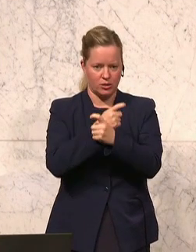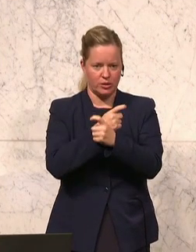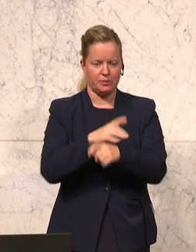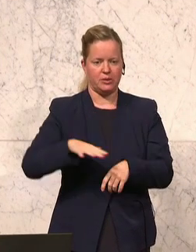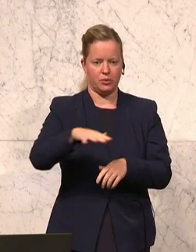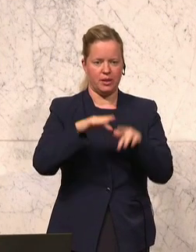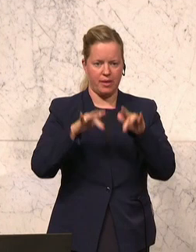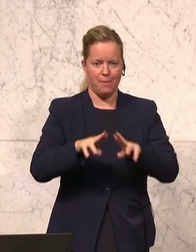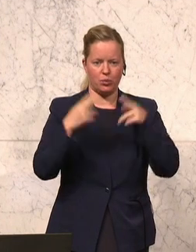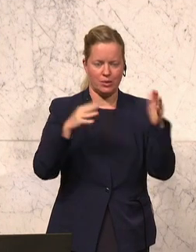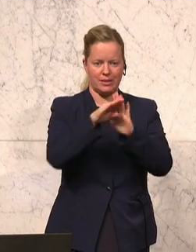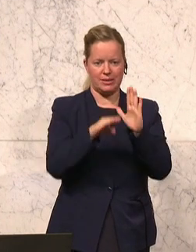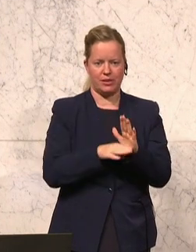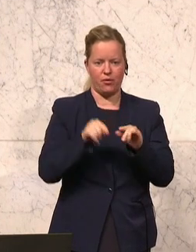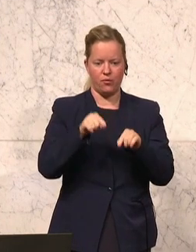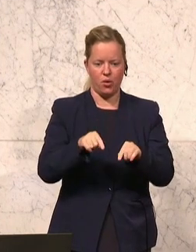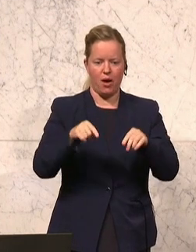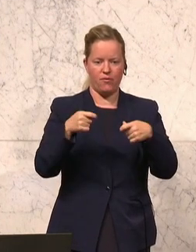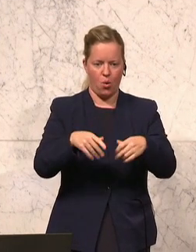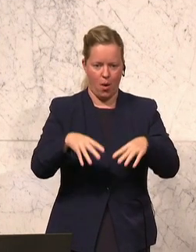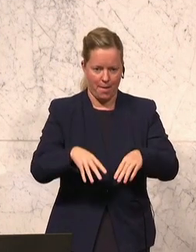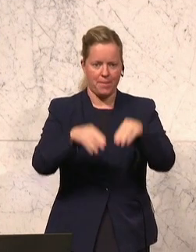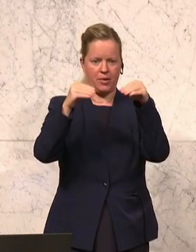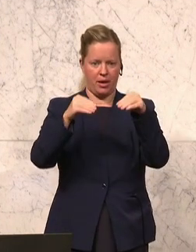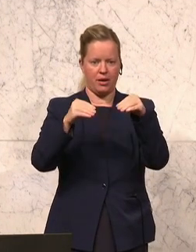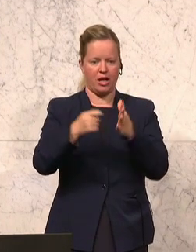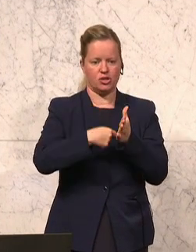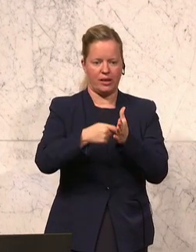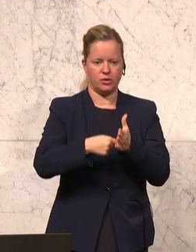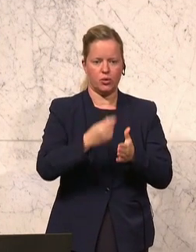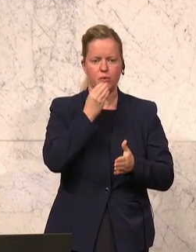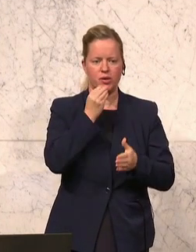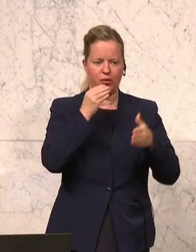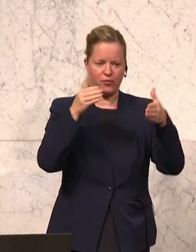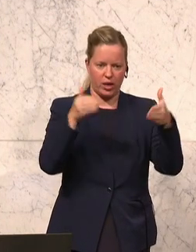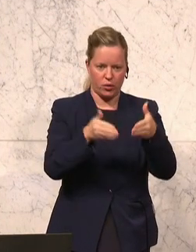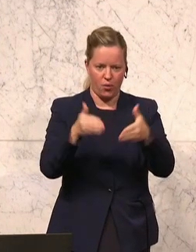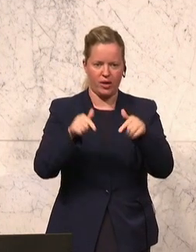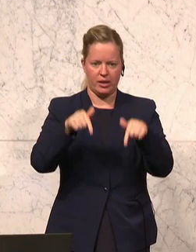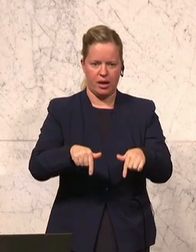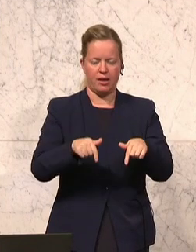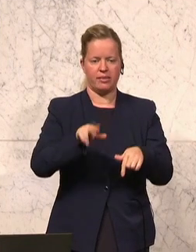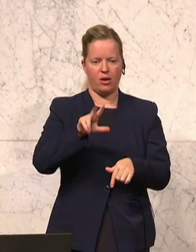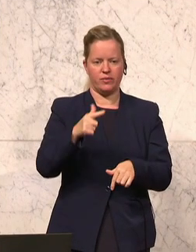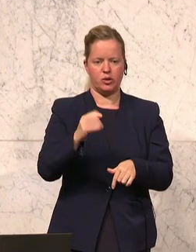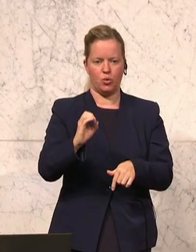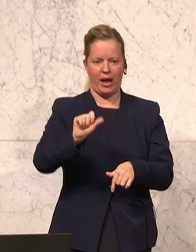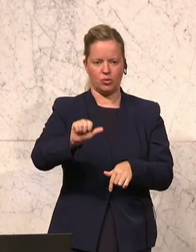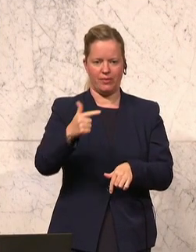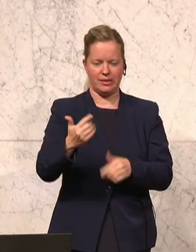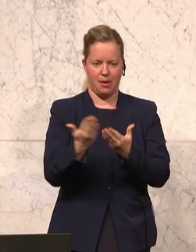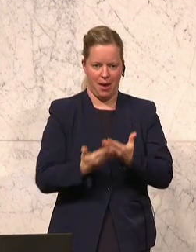Bundesgesetz über die Einrichtung des Fonds zur Instandsetzung der jüdischen Friedhöfe in Österreich geändert werden in 23.01. dabeilagen.